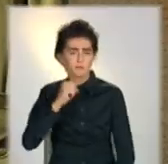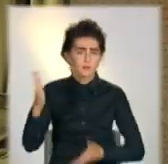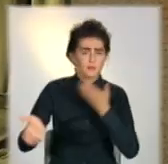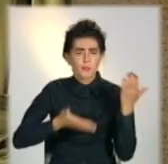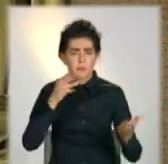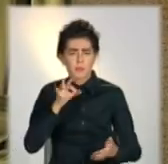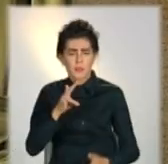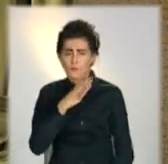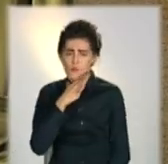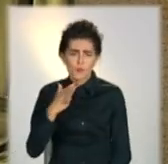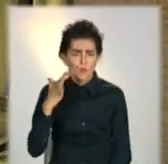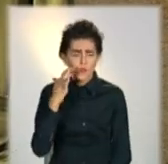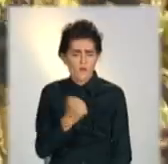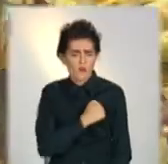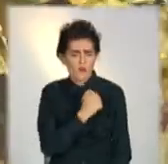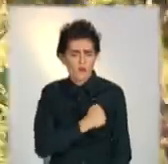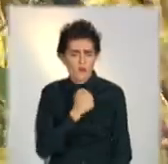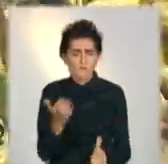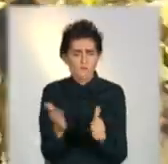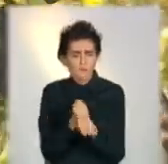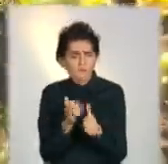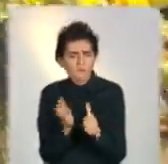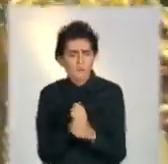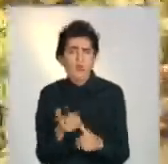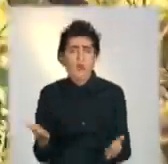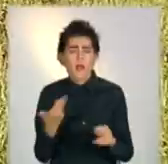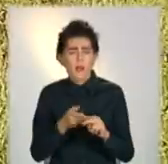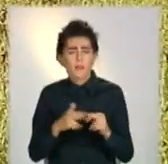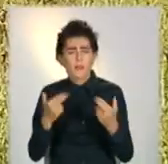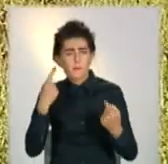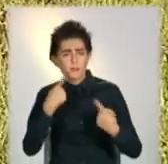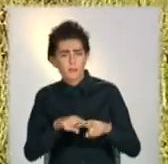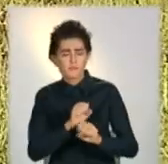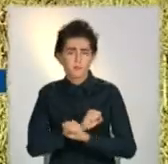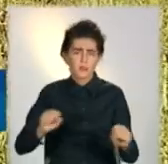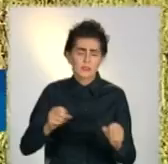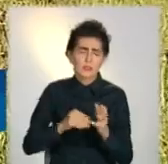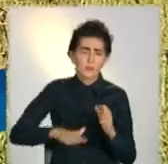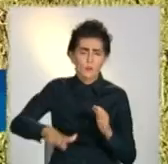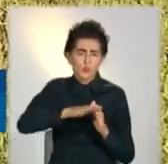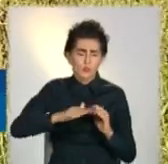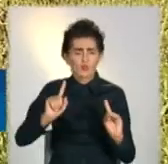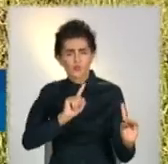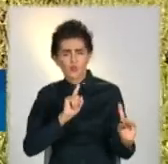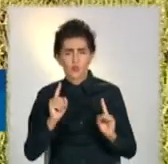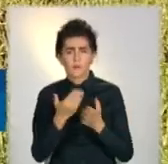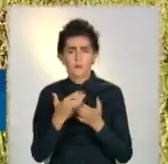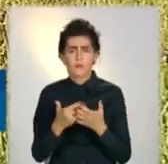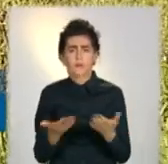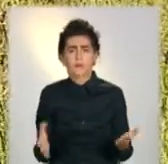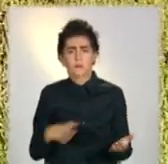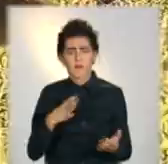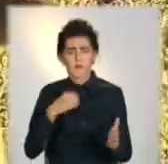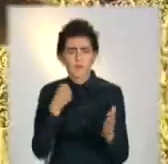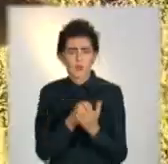хлібороби знаходили боєприпаси. Механізатор робив міждурядний, підорвав з землі. Десь була болванка до